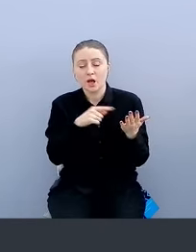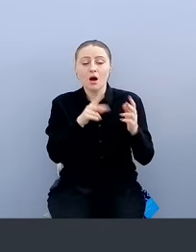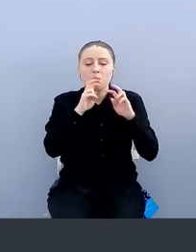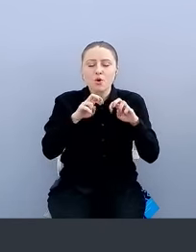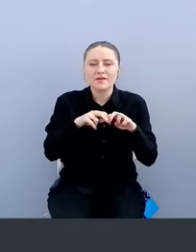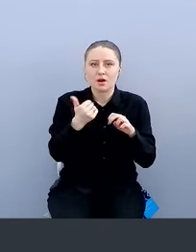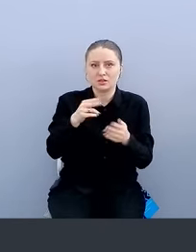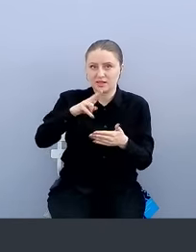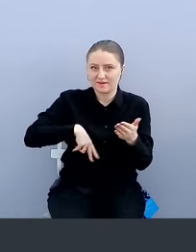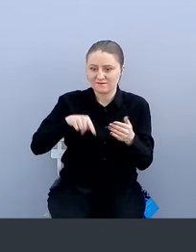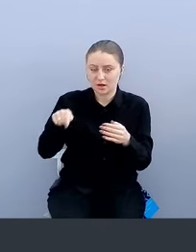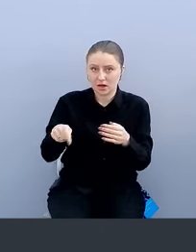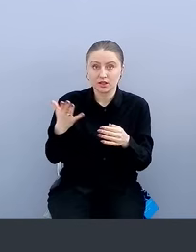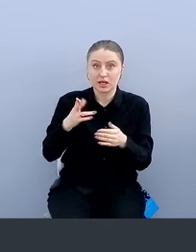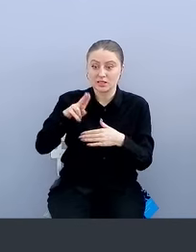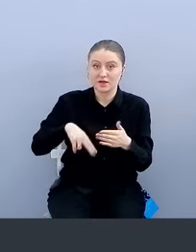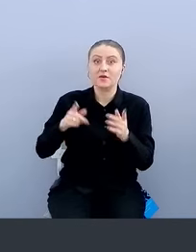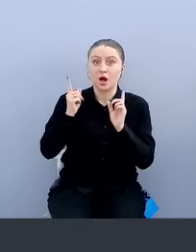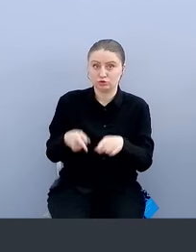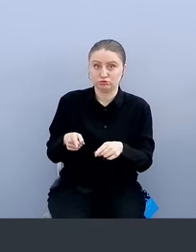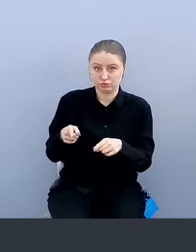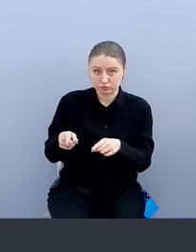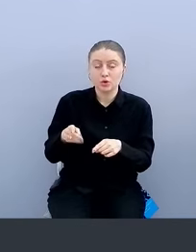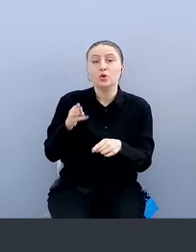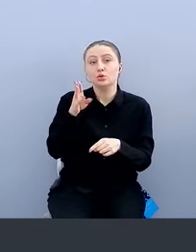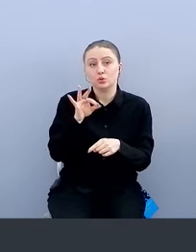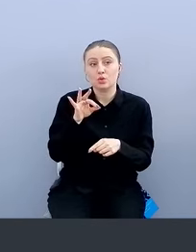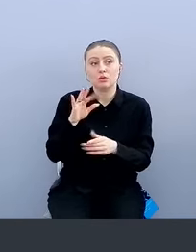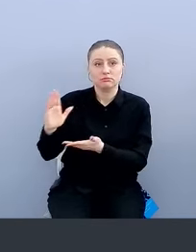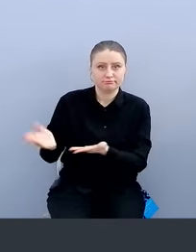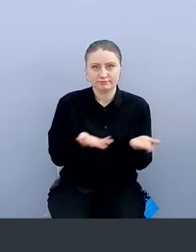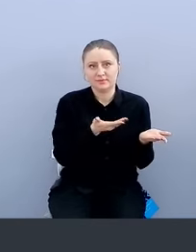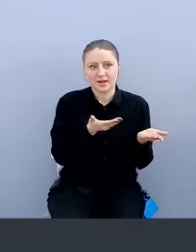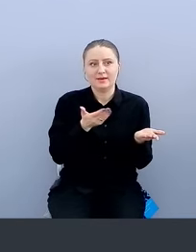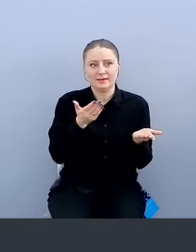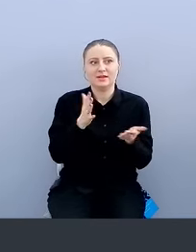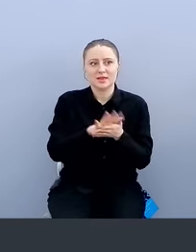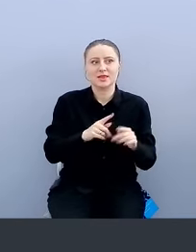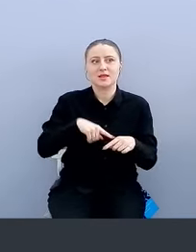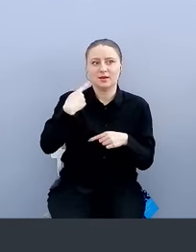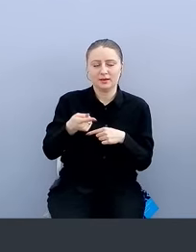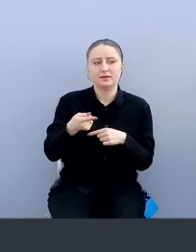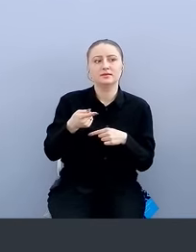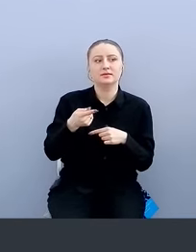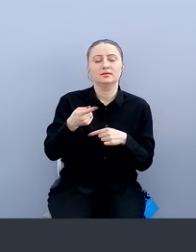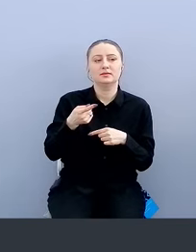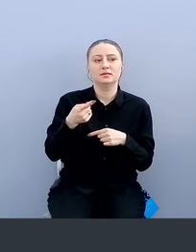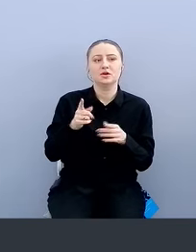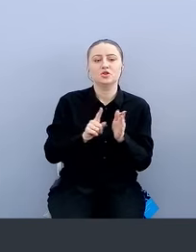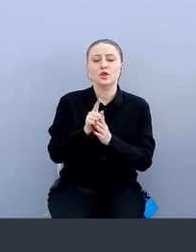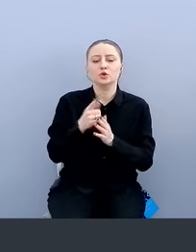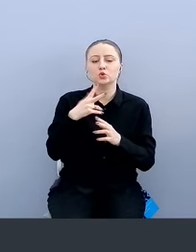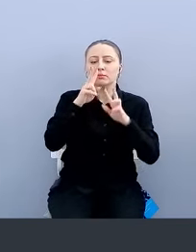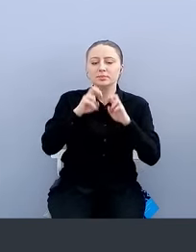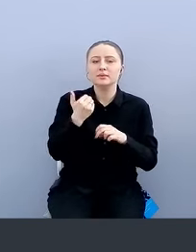сертификат. Если сертификат валидный, то далее идет аутентификация